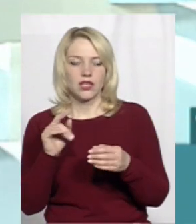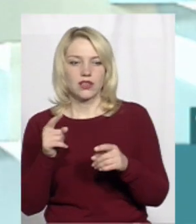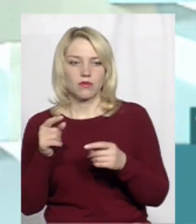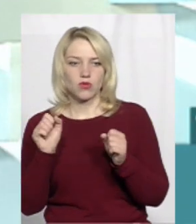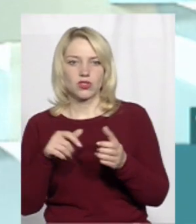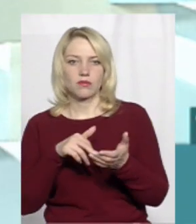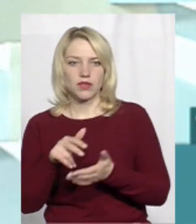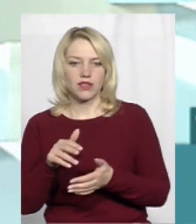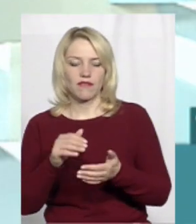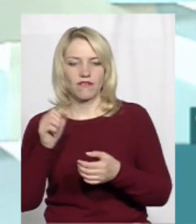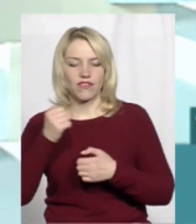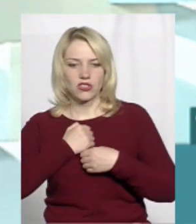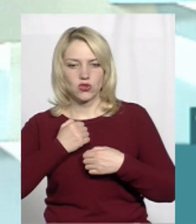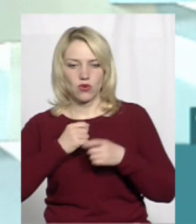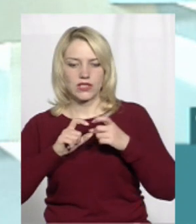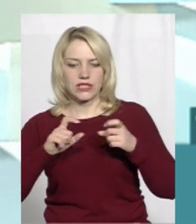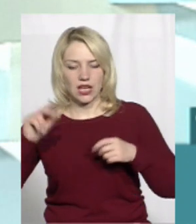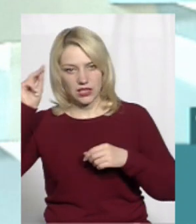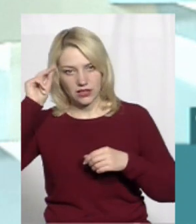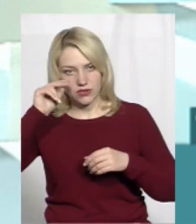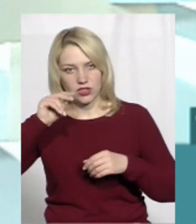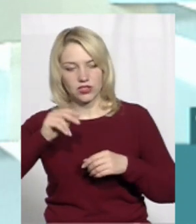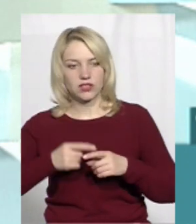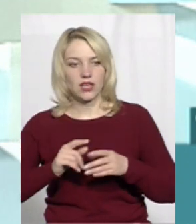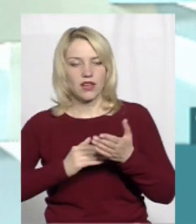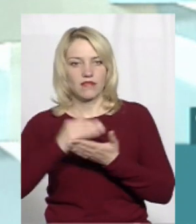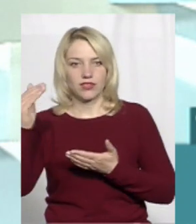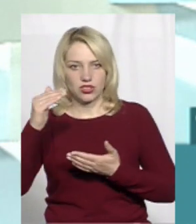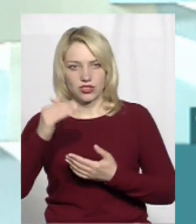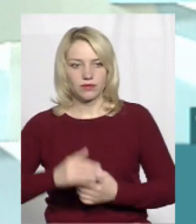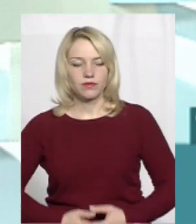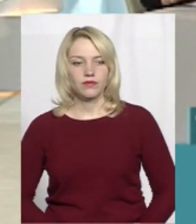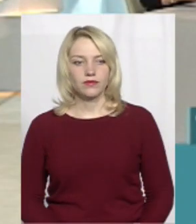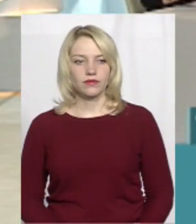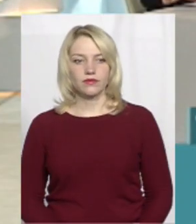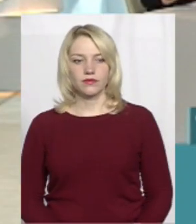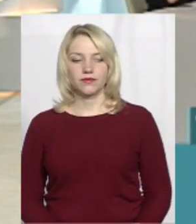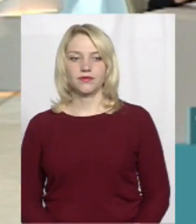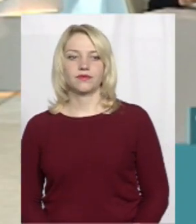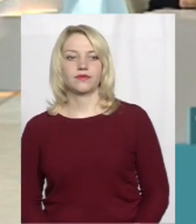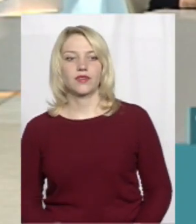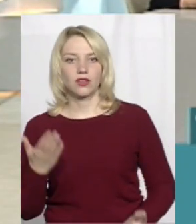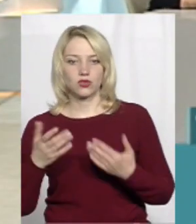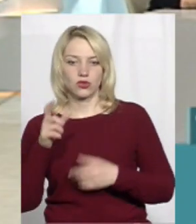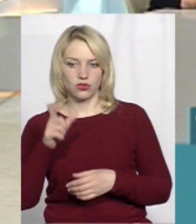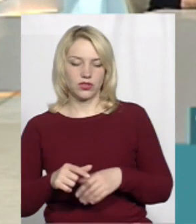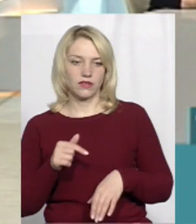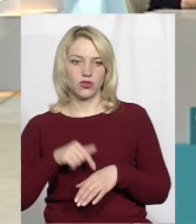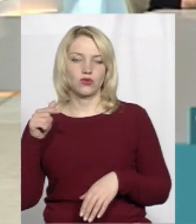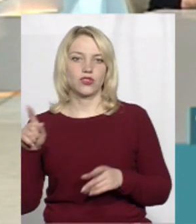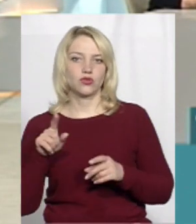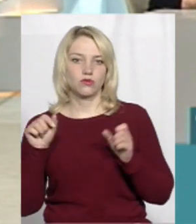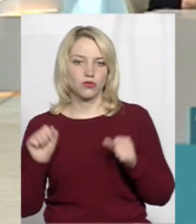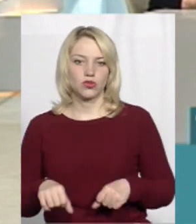військовий заклад, вищий військовий заклад для навчання. Якщо людина відчуває, що це Якщо людина відчуває, що він